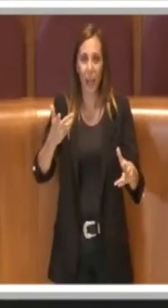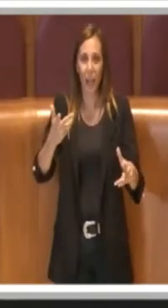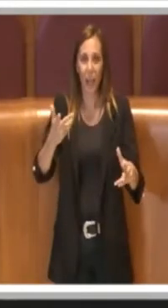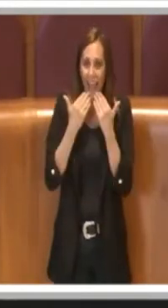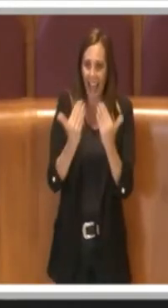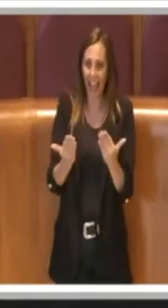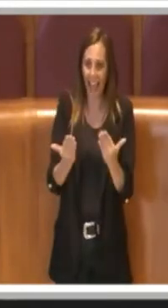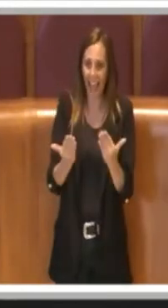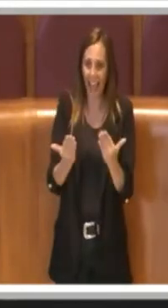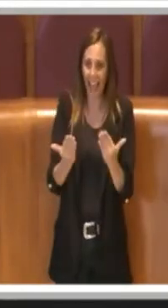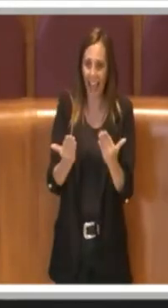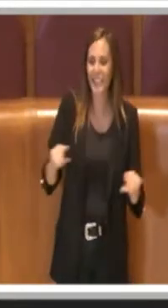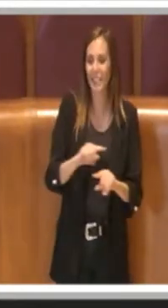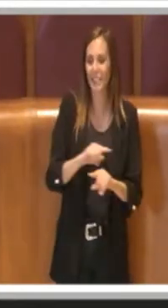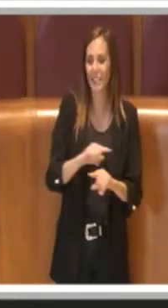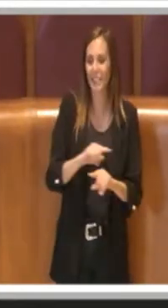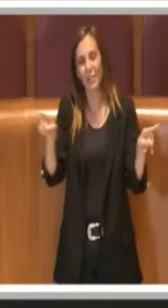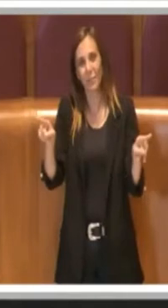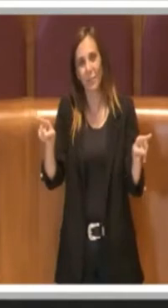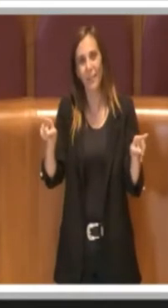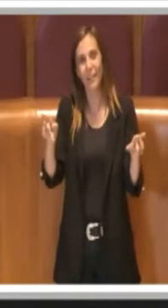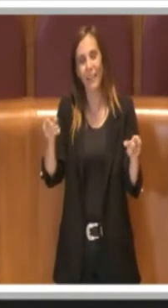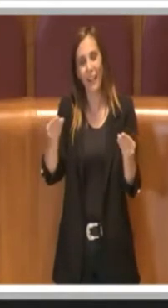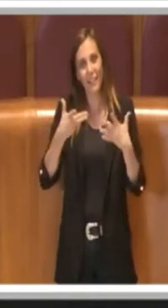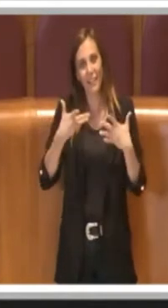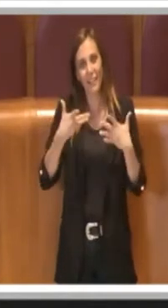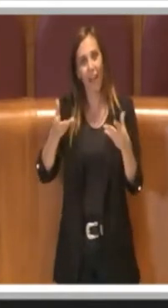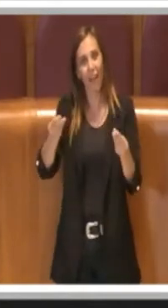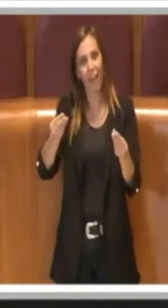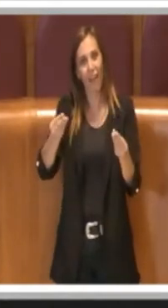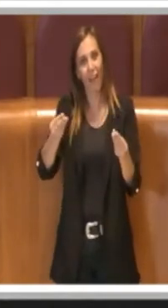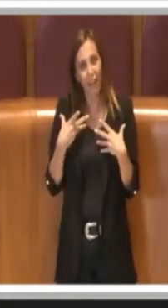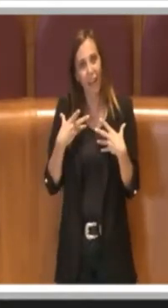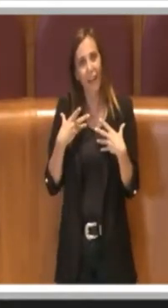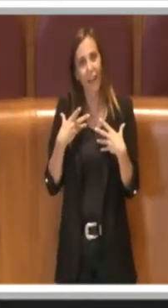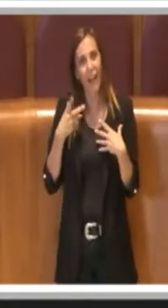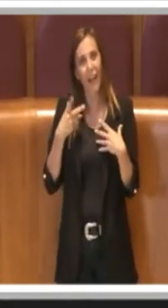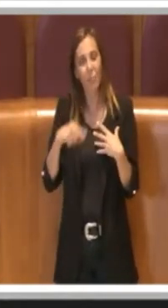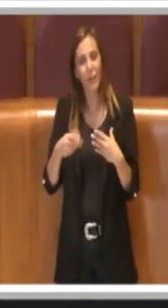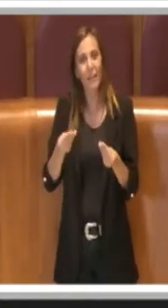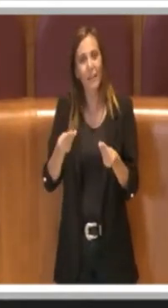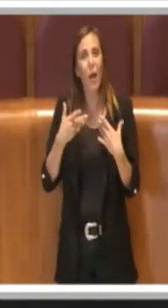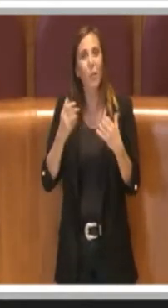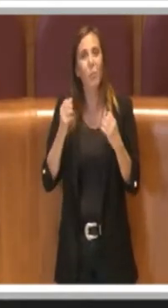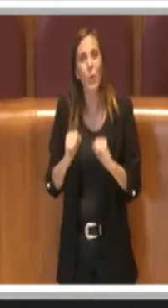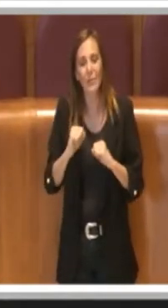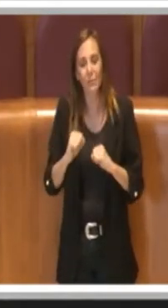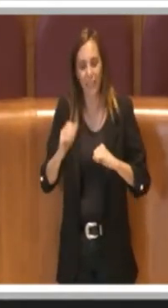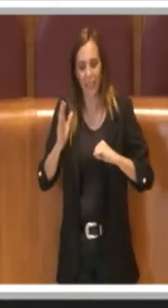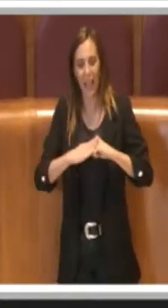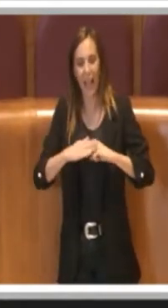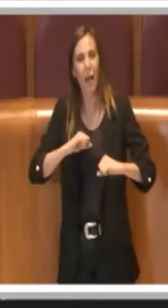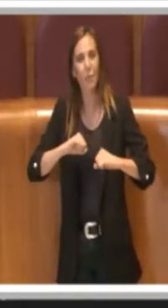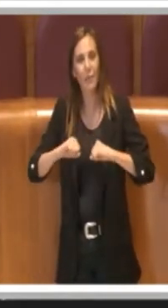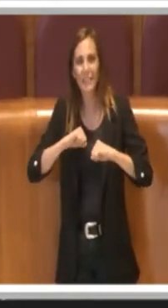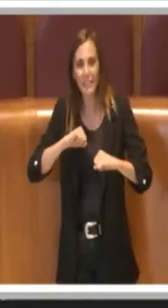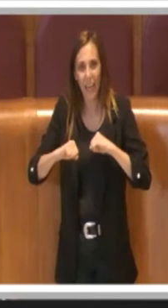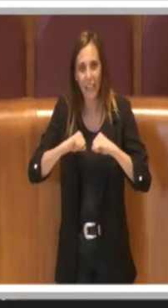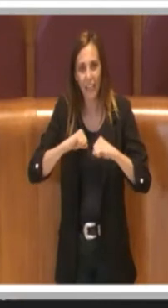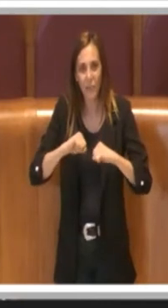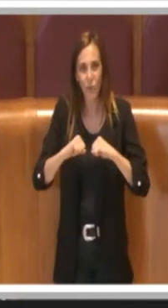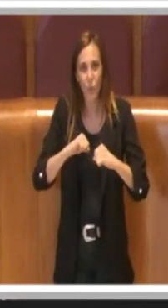disponibilità che stanno dando nel permettere poi all'amministrazione tutta di dare